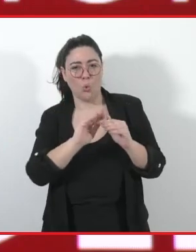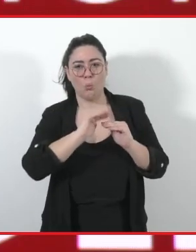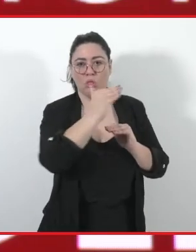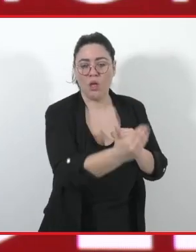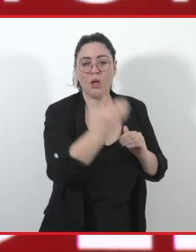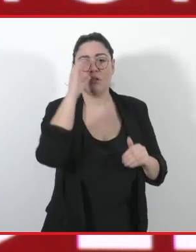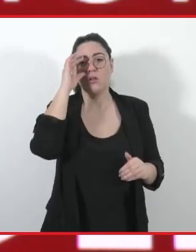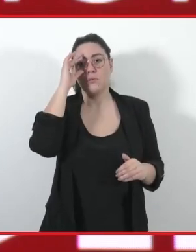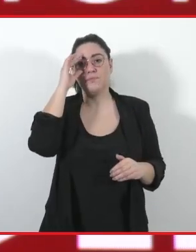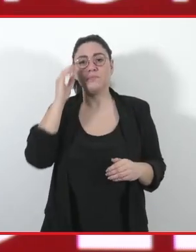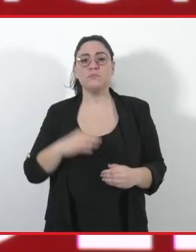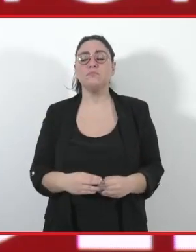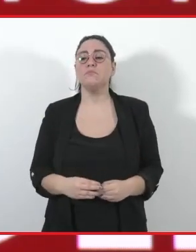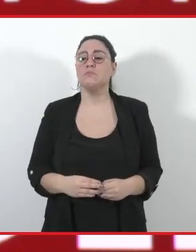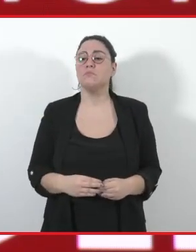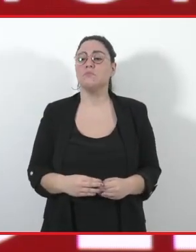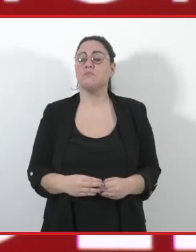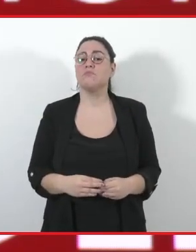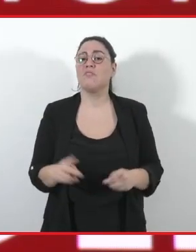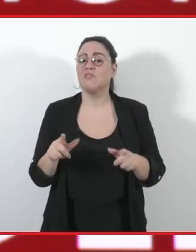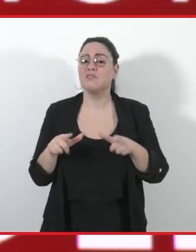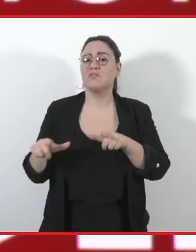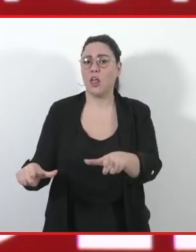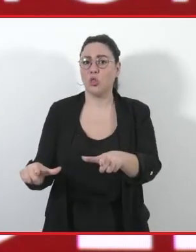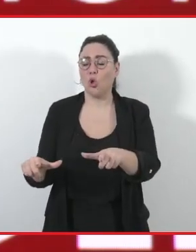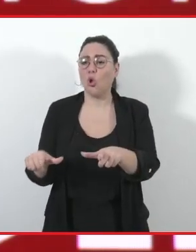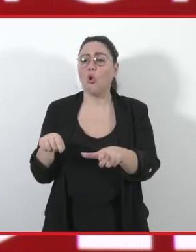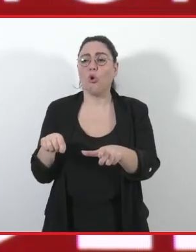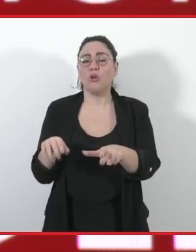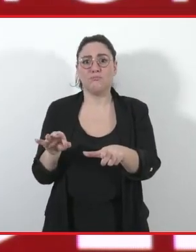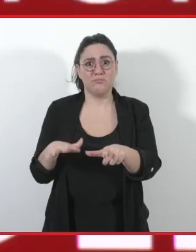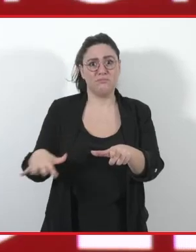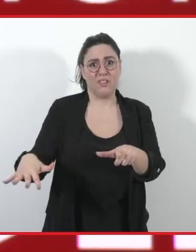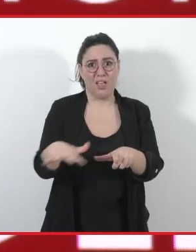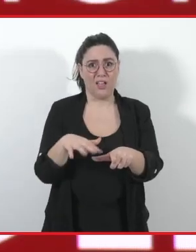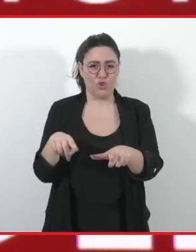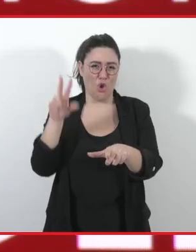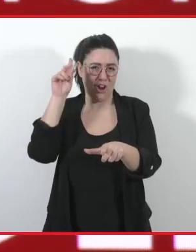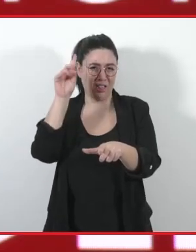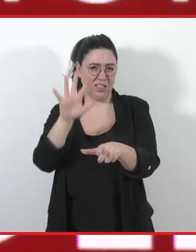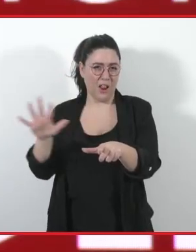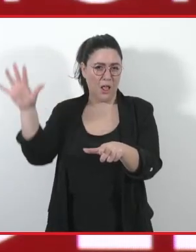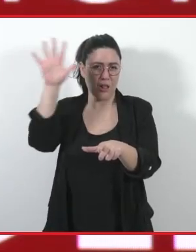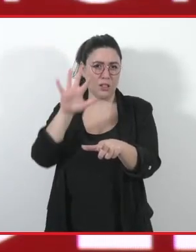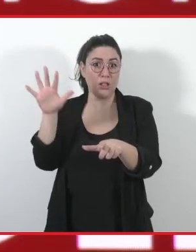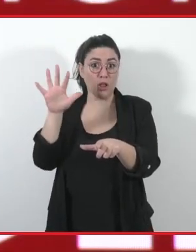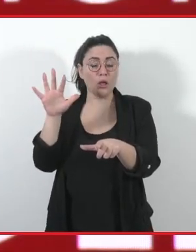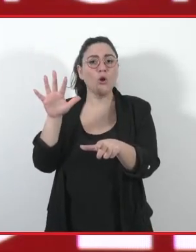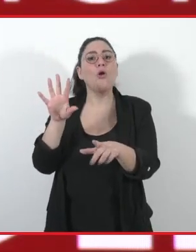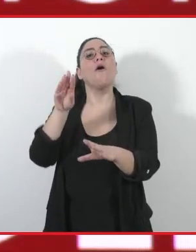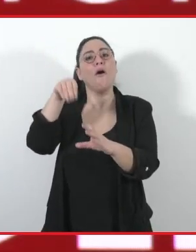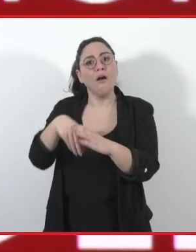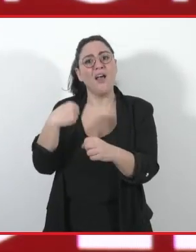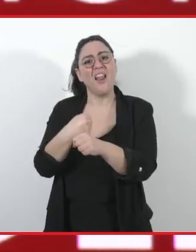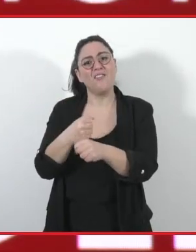l'agricoltura di qualità, settori e indotti che solo nel nostro territorio, il Trentino, danno da lavorare a 50.000